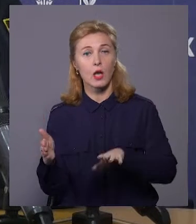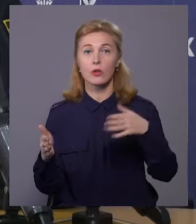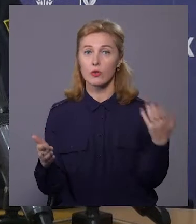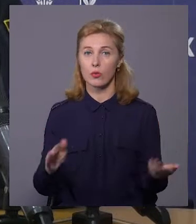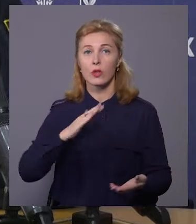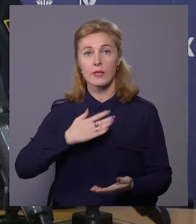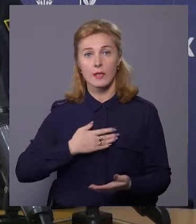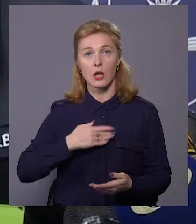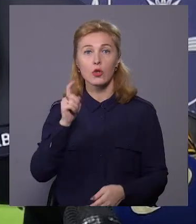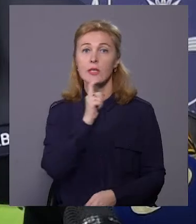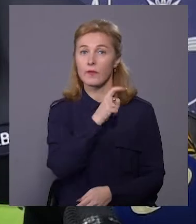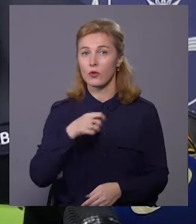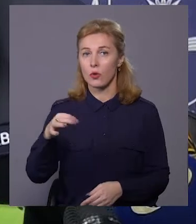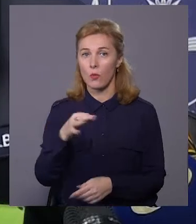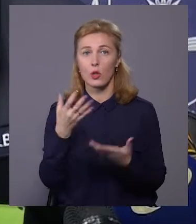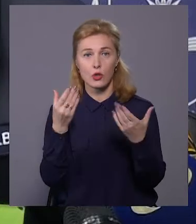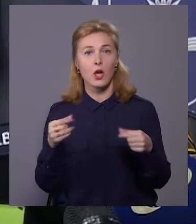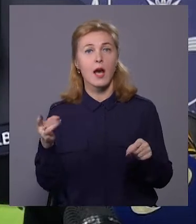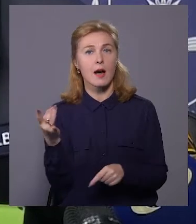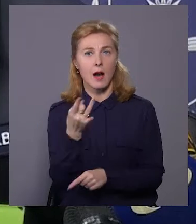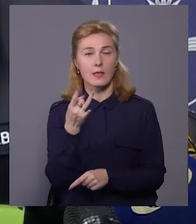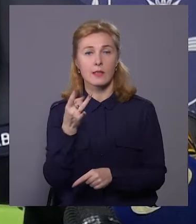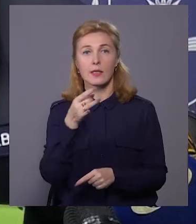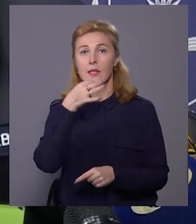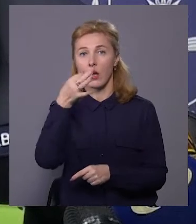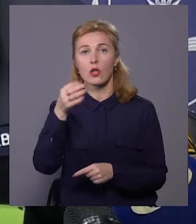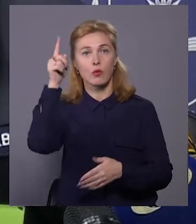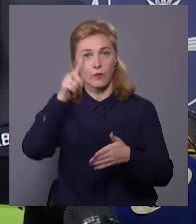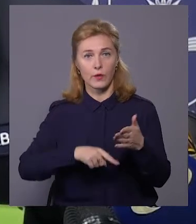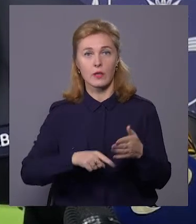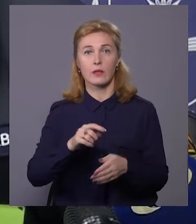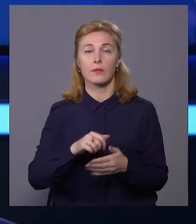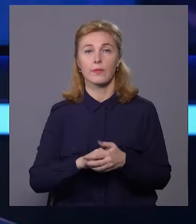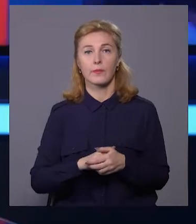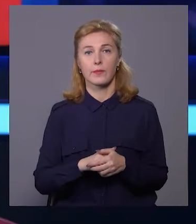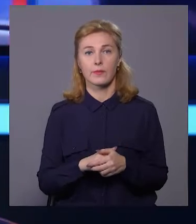з нашої області і з Вінницької області. Ще раз наголошую, вірте в Збройні сили України.